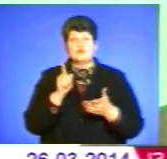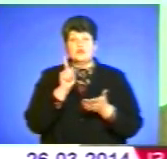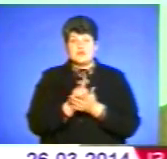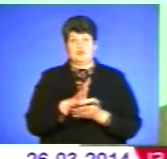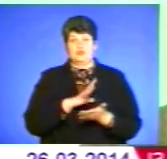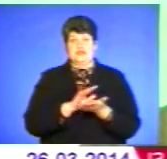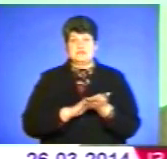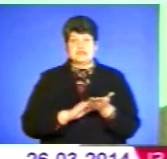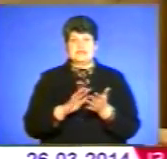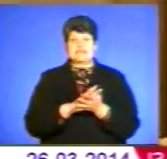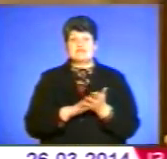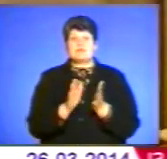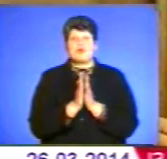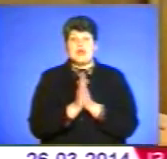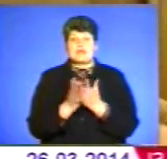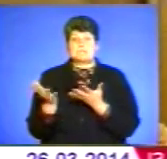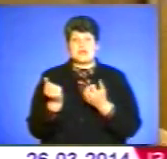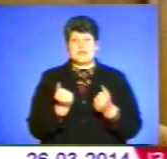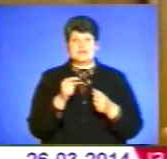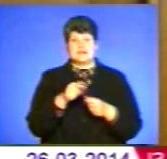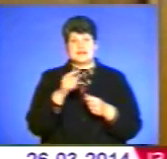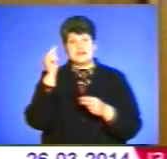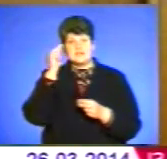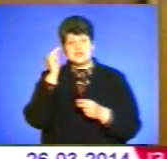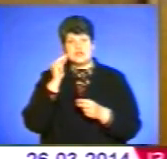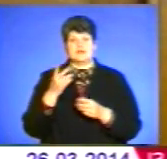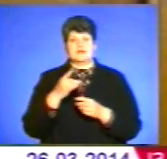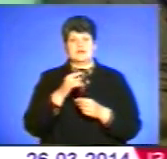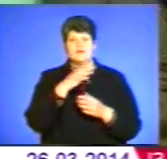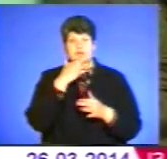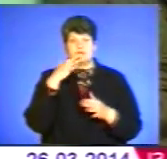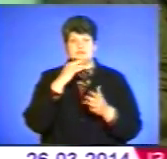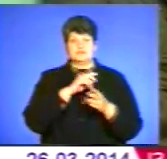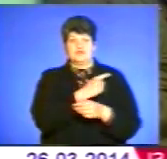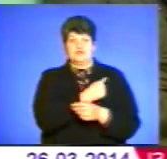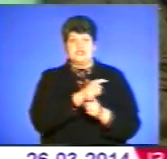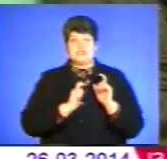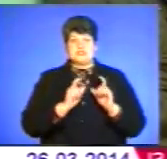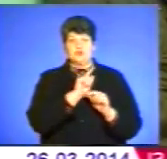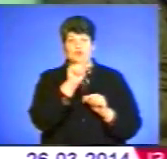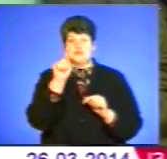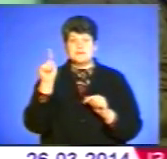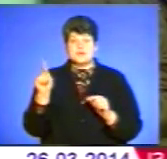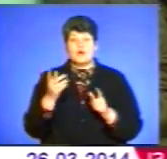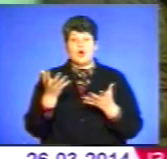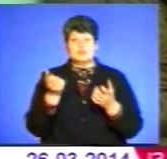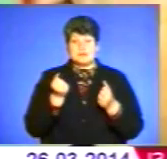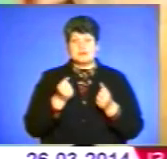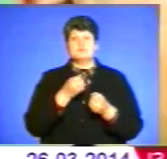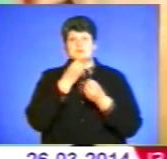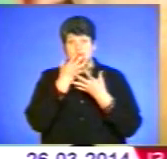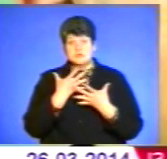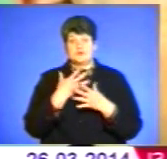заяви із проханням прийняти їх на навчання не в один медичний виш України. Коли отримали позитивну відповідь із Тернополя,